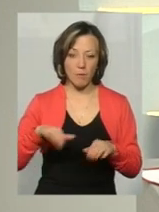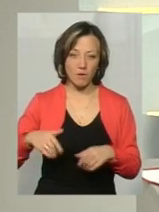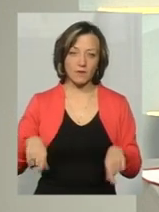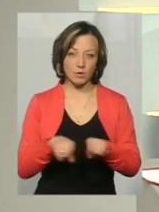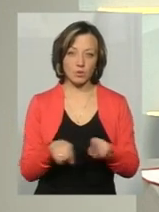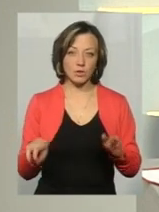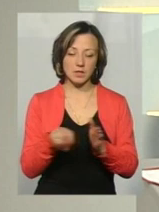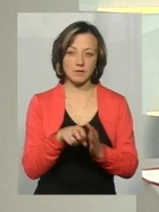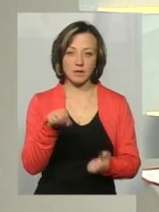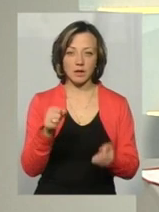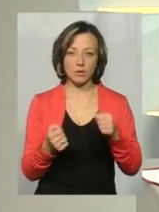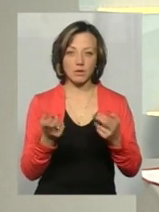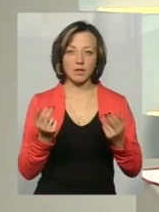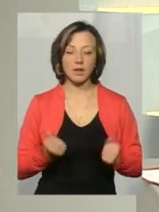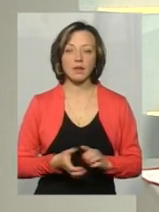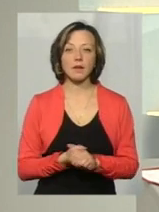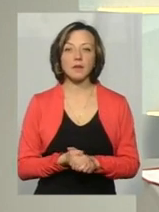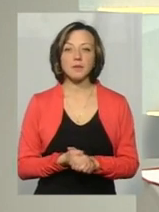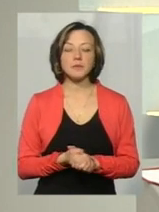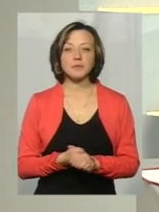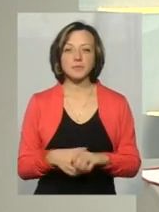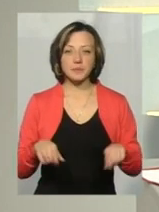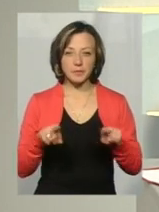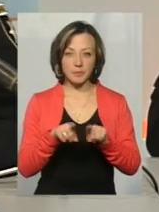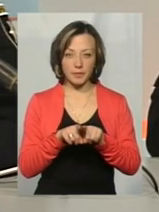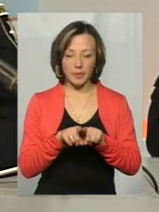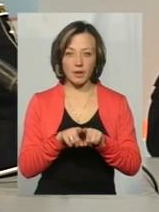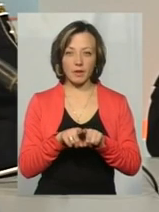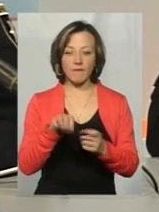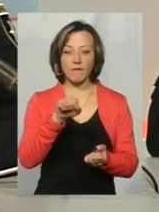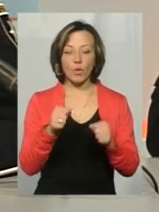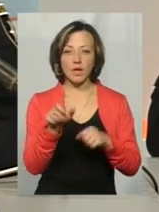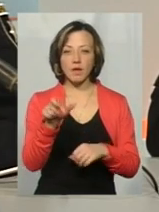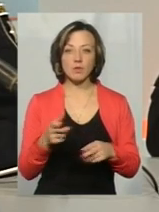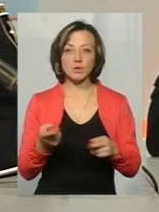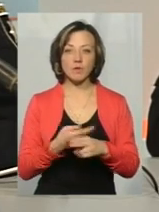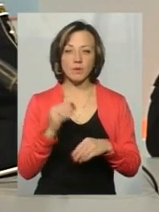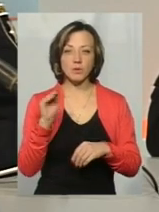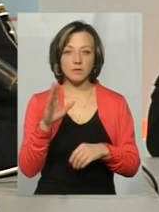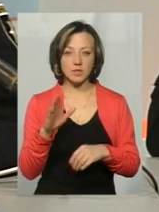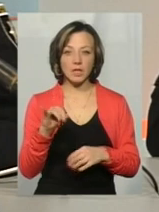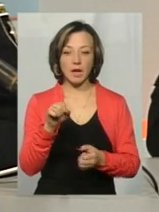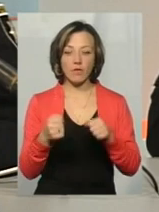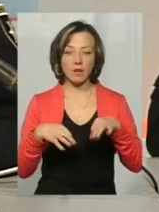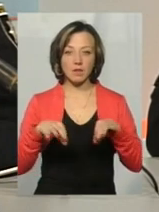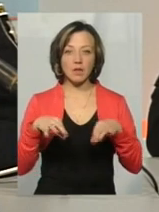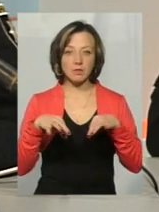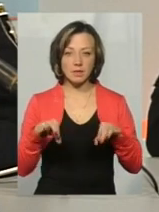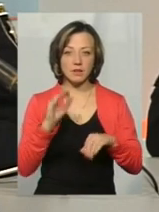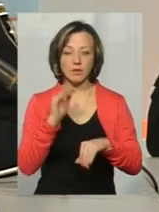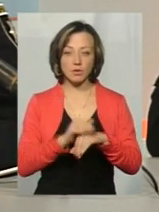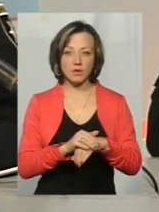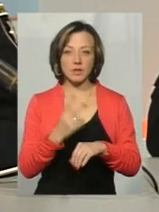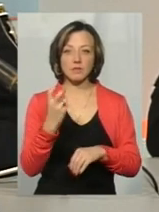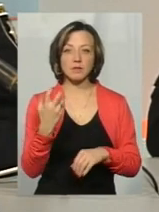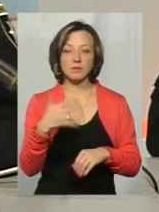сів за керування.-дальшому керую, так. Таких от, між водіїв, які позбавлені посвідченням водія, і керували транспортно-дизацієм, зафіксовано